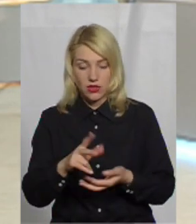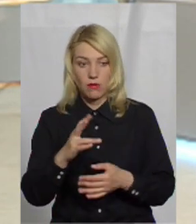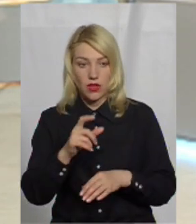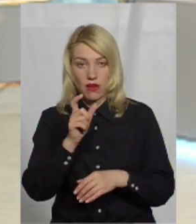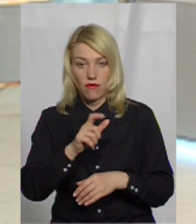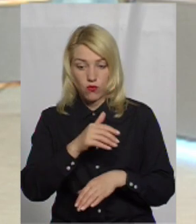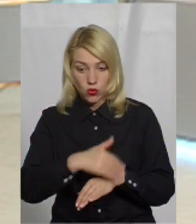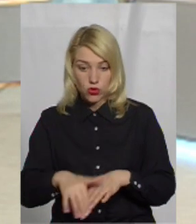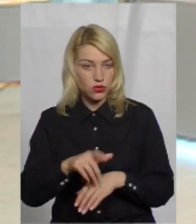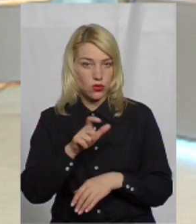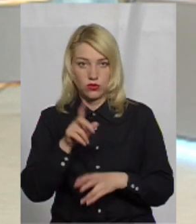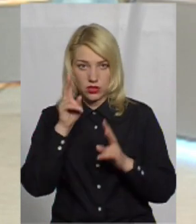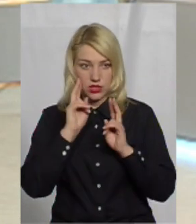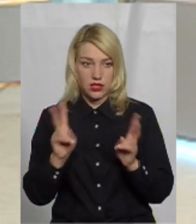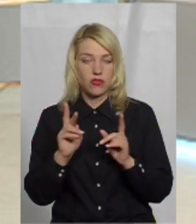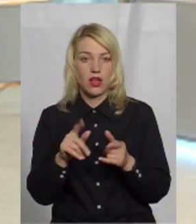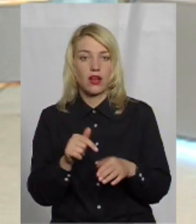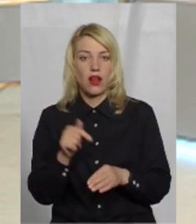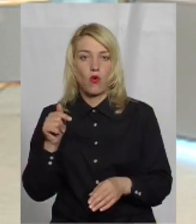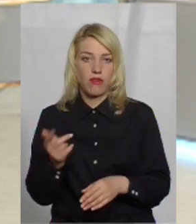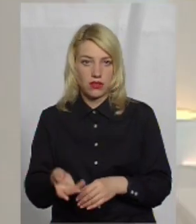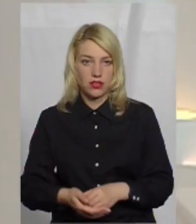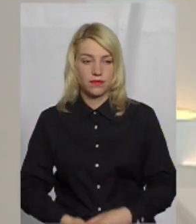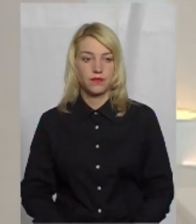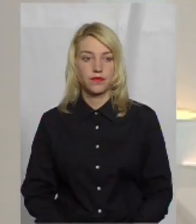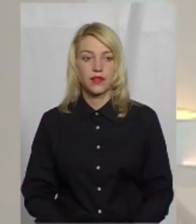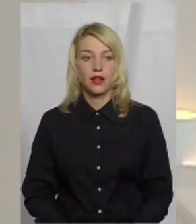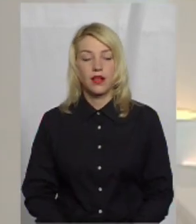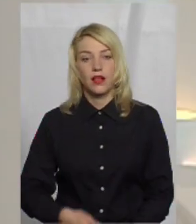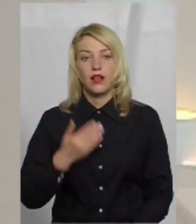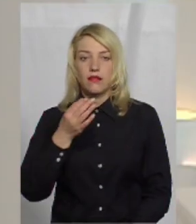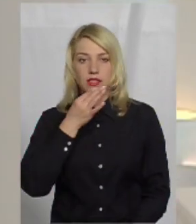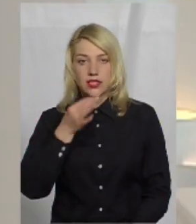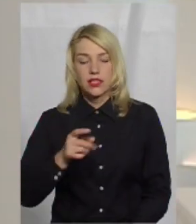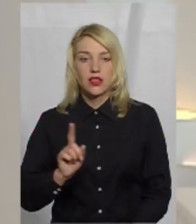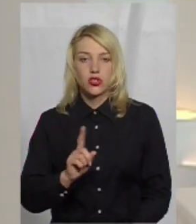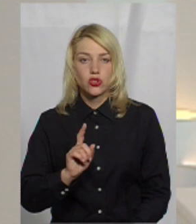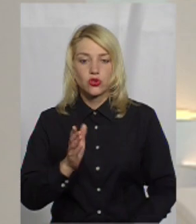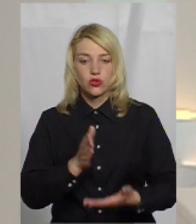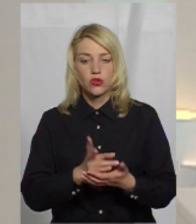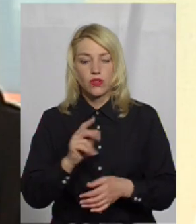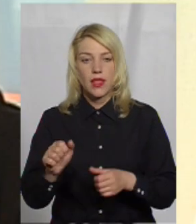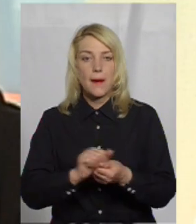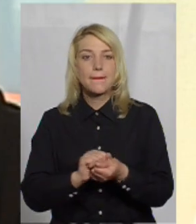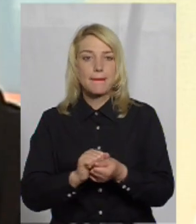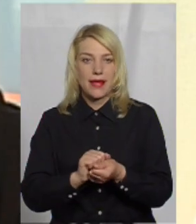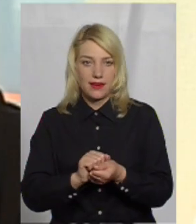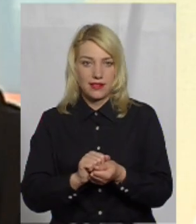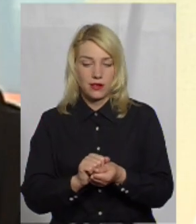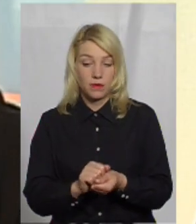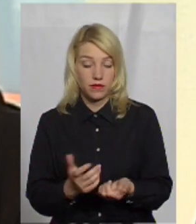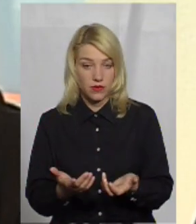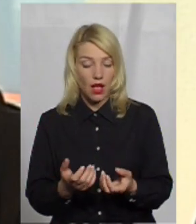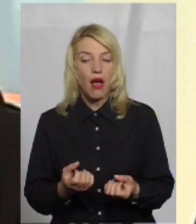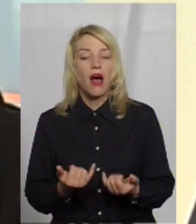99% не знають, як реагувати в такій ситуації. Ви сказали, що існують на папері. Для чого